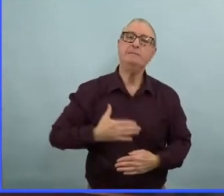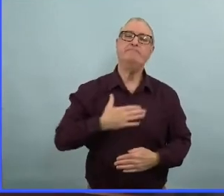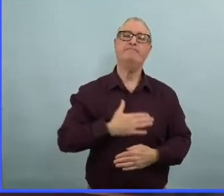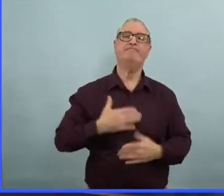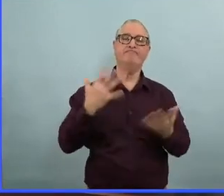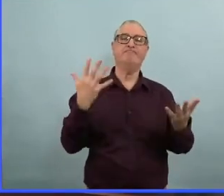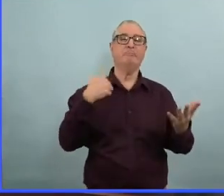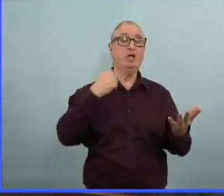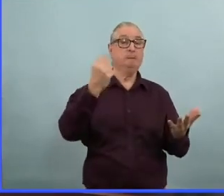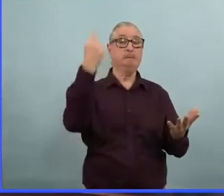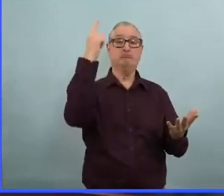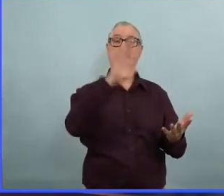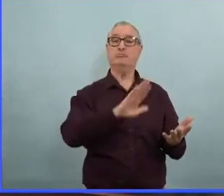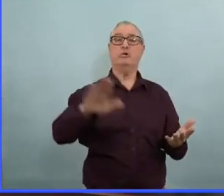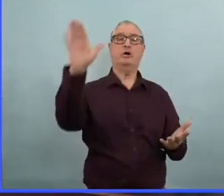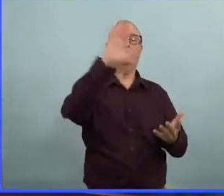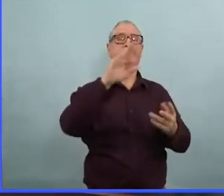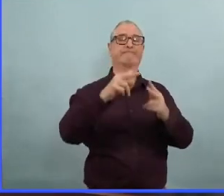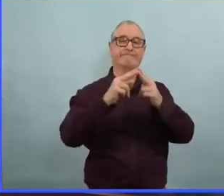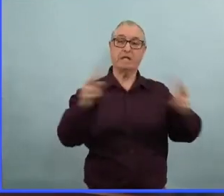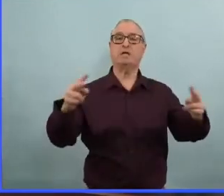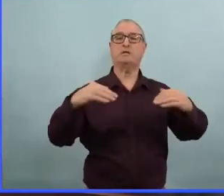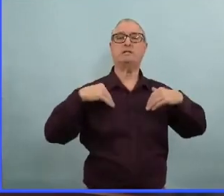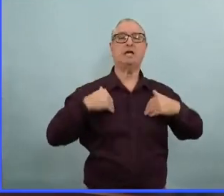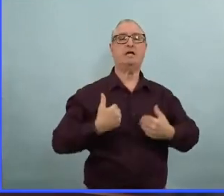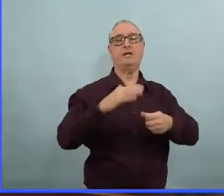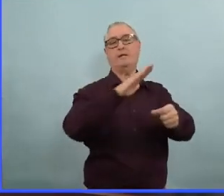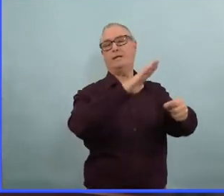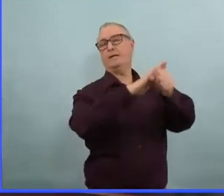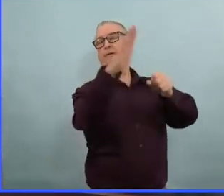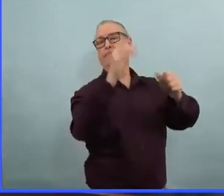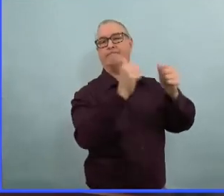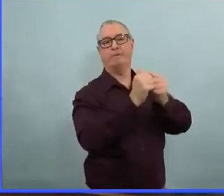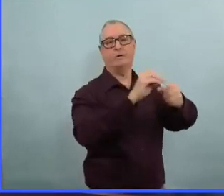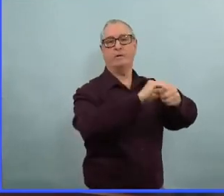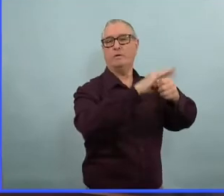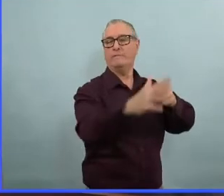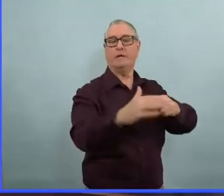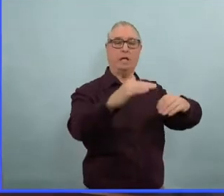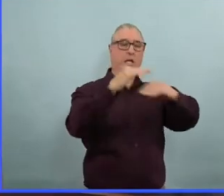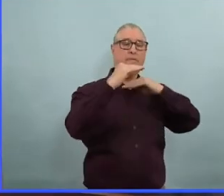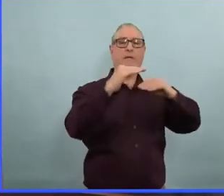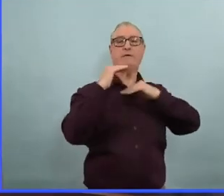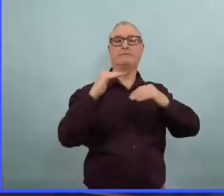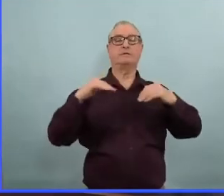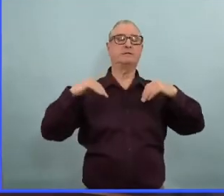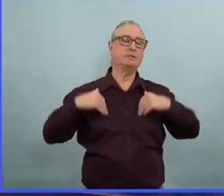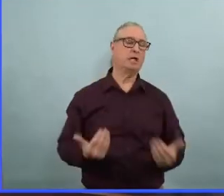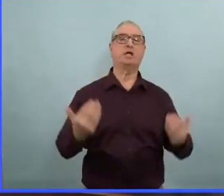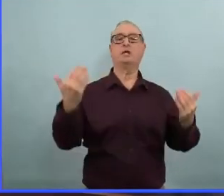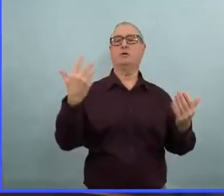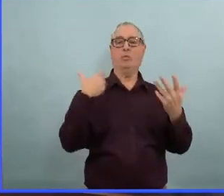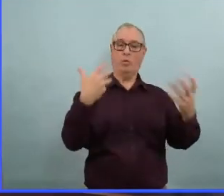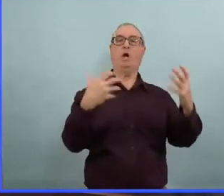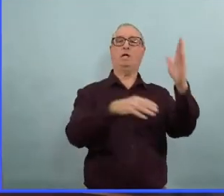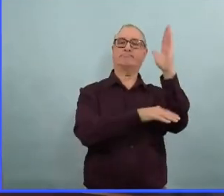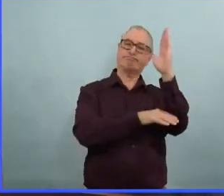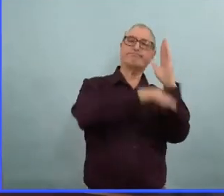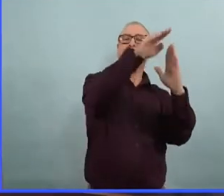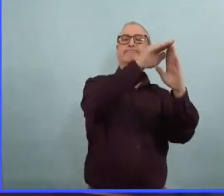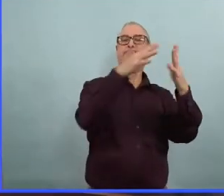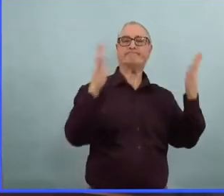ces restrictions tout le monde est fatigué de la COVID mais nous avons besoin de nous assurer que nous allons adopter une approche